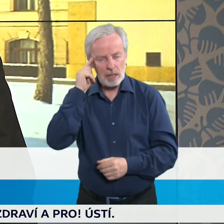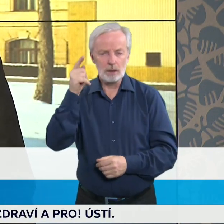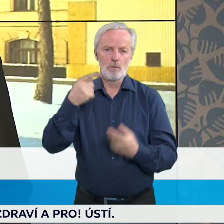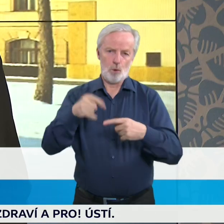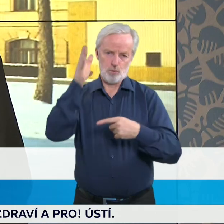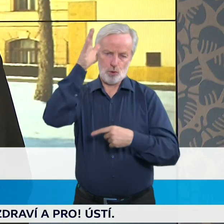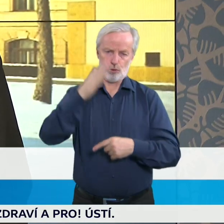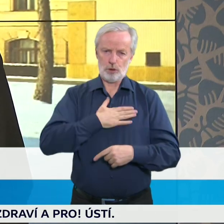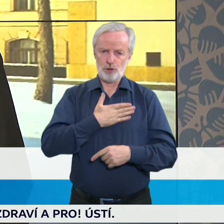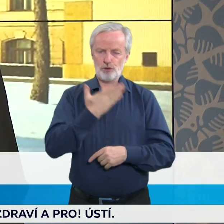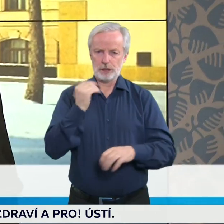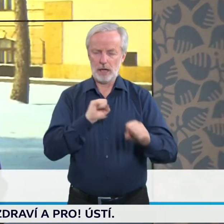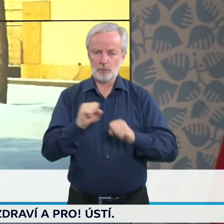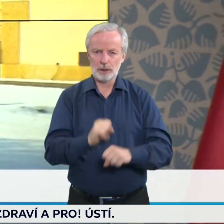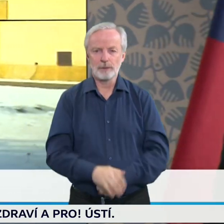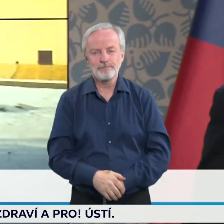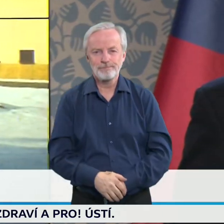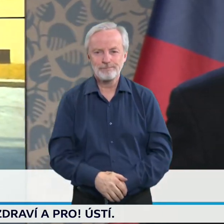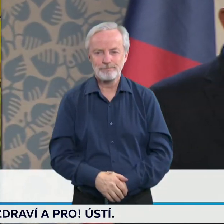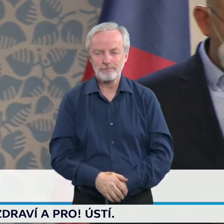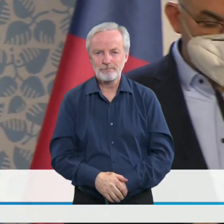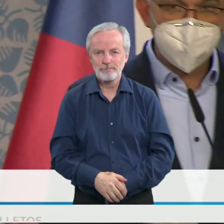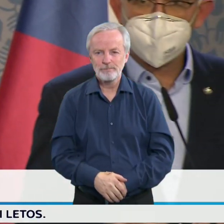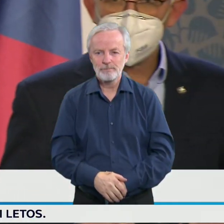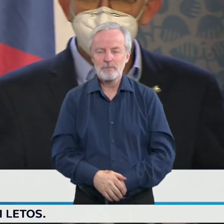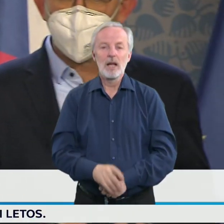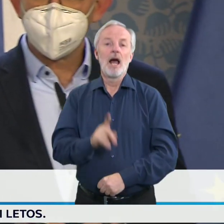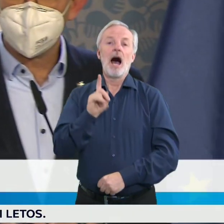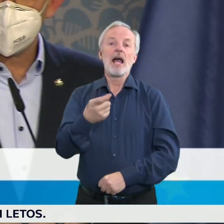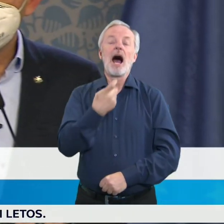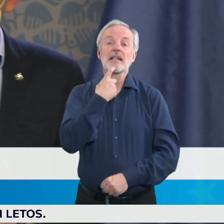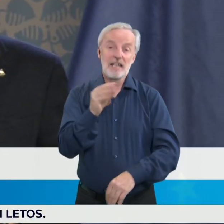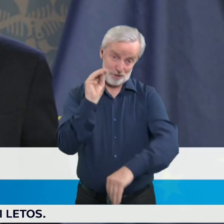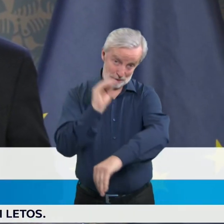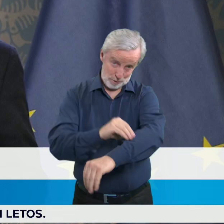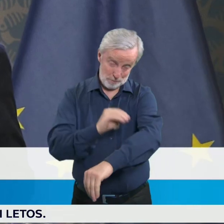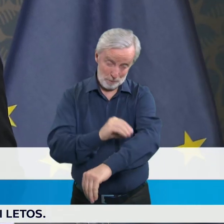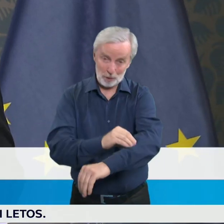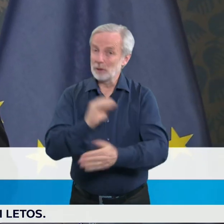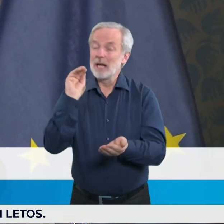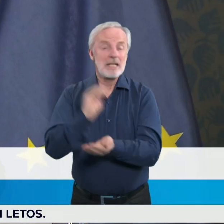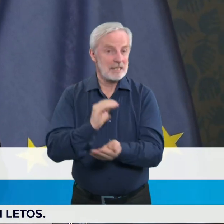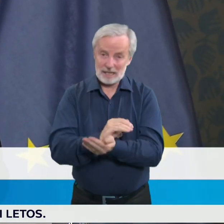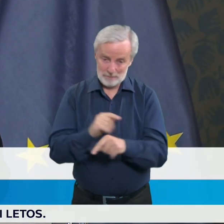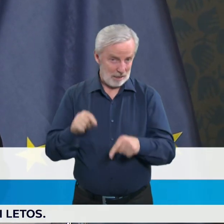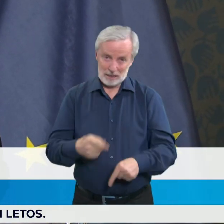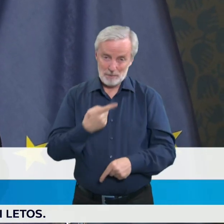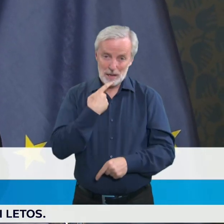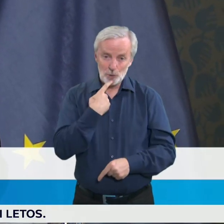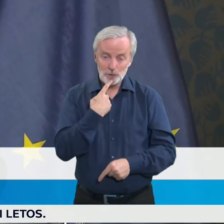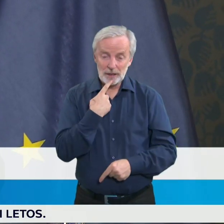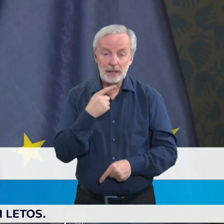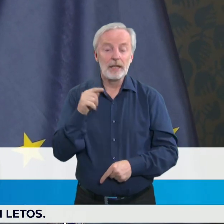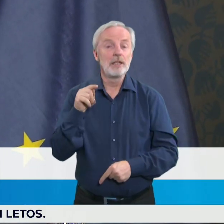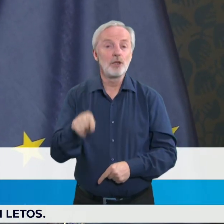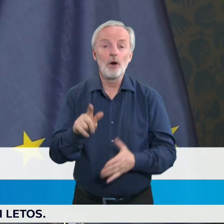ministr Vátlín. snad jenom krátce, jenom, protože to explicitně nezaznělo, byť věřím, že je to samosebou jasné. Toto není pouze rozhodnutí